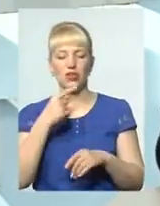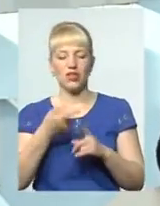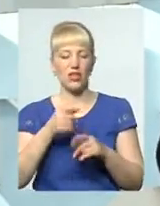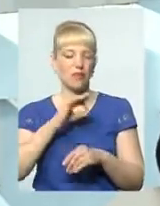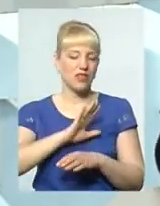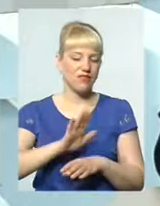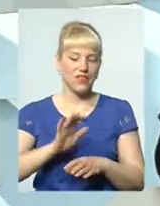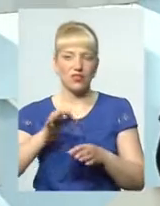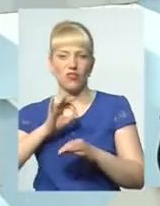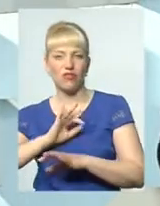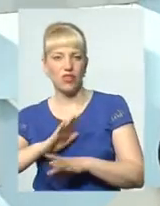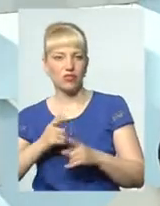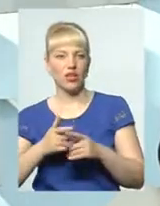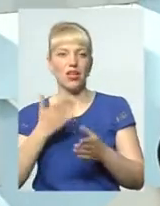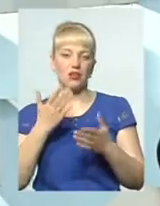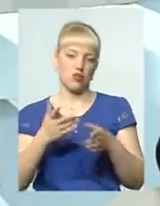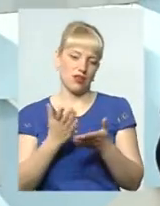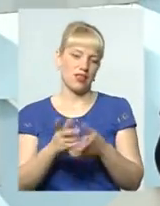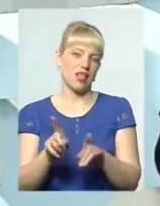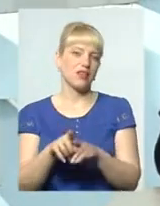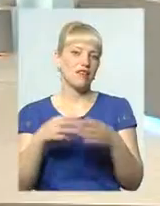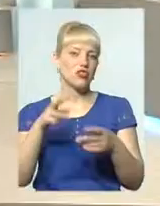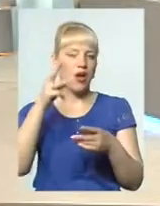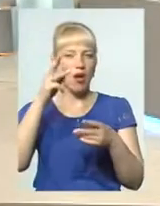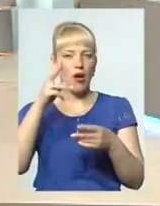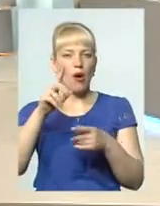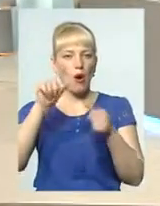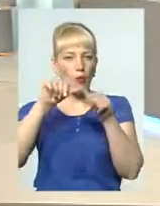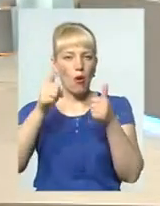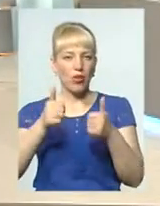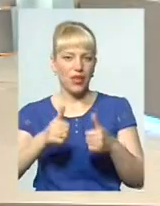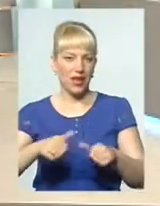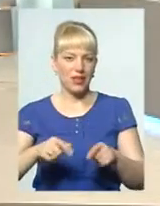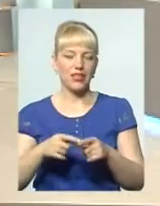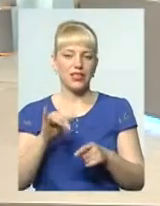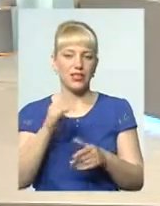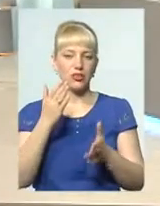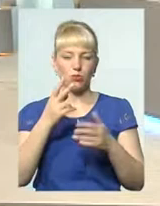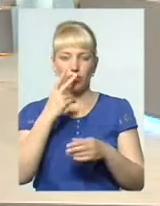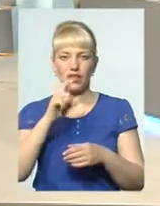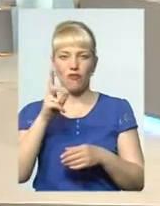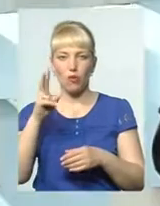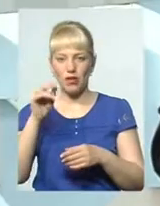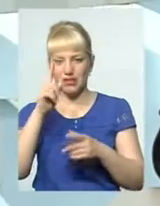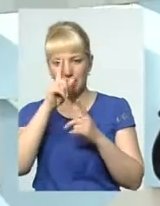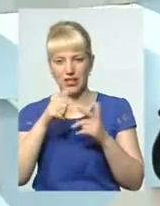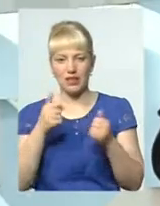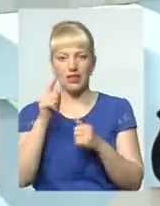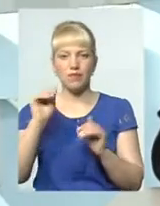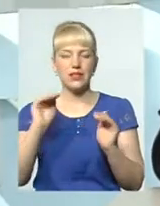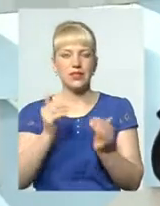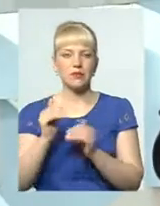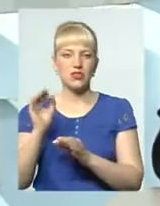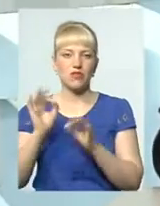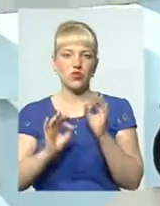нам це не вигідно, інші, інші, Якщо є ці моделі. І навіть якщо побачимо розвинуті європейські країни, все одно, там зменшився відсоток до якогось мінімум,